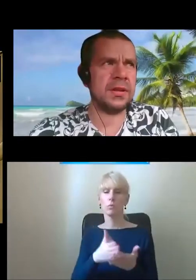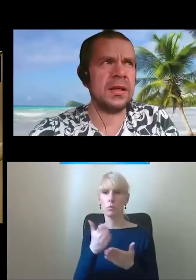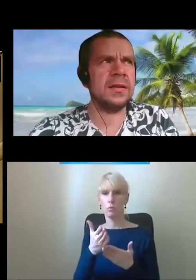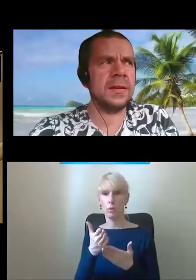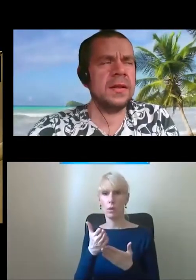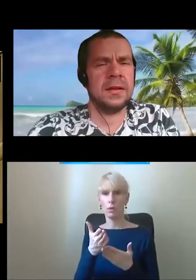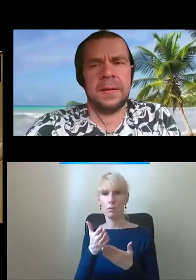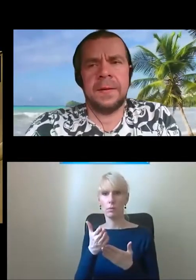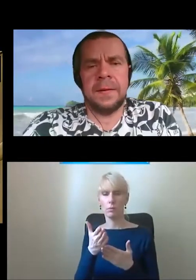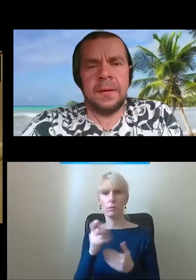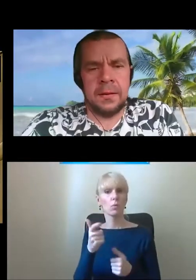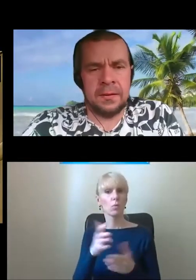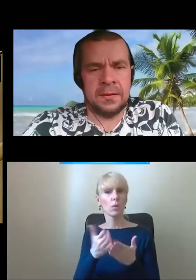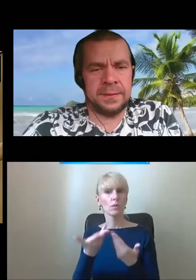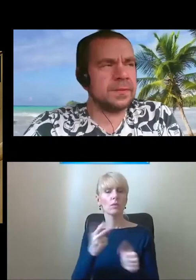istotny.